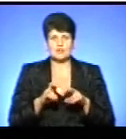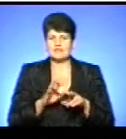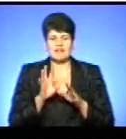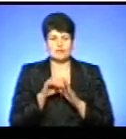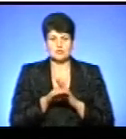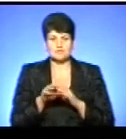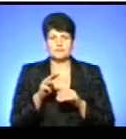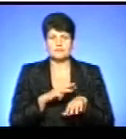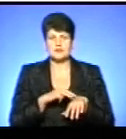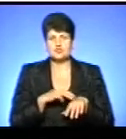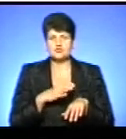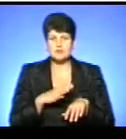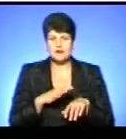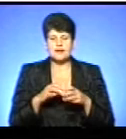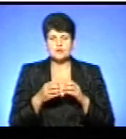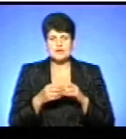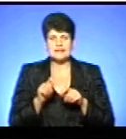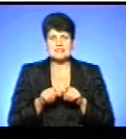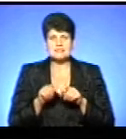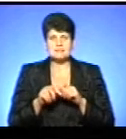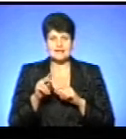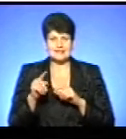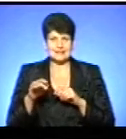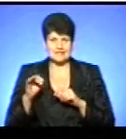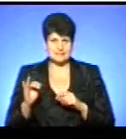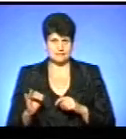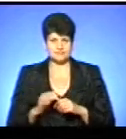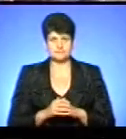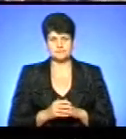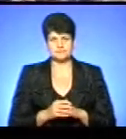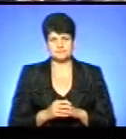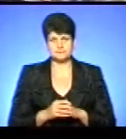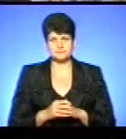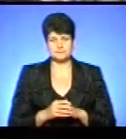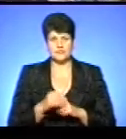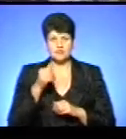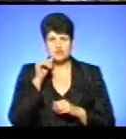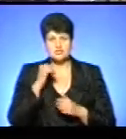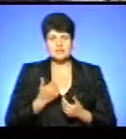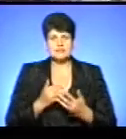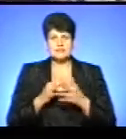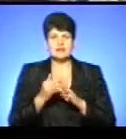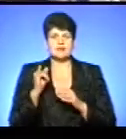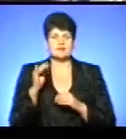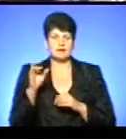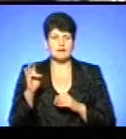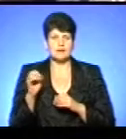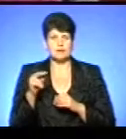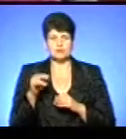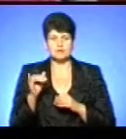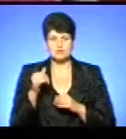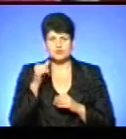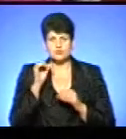Правоохоронці, зокрема, чекають результатів експертизи Держпродспоживслужби. Учора жителі села Івани Пусти на Тернопільщині